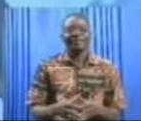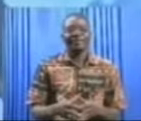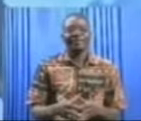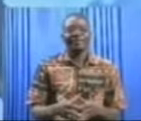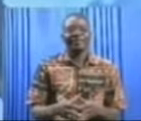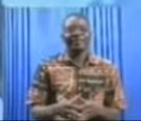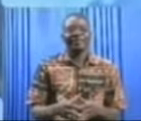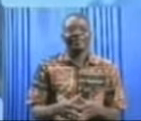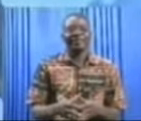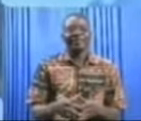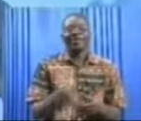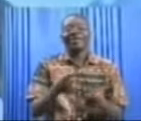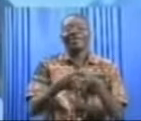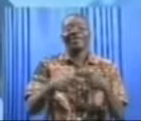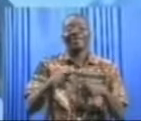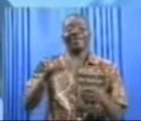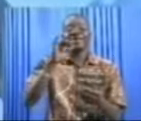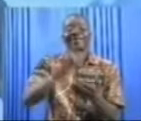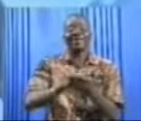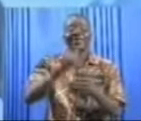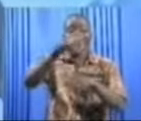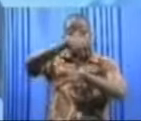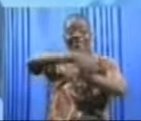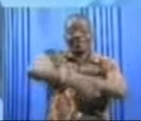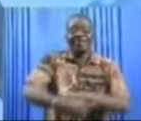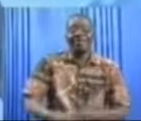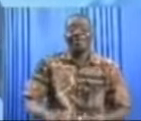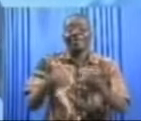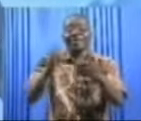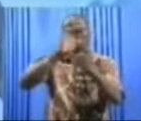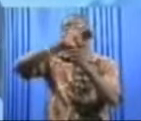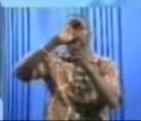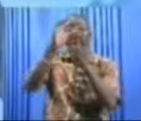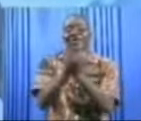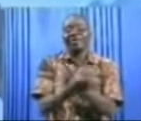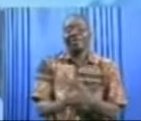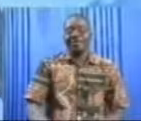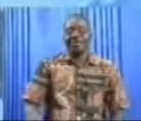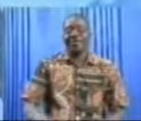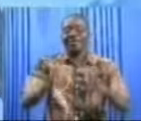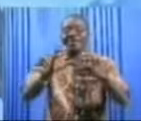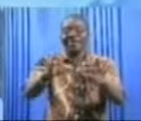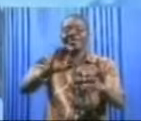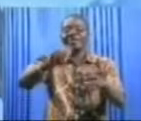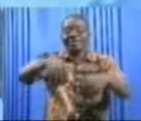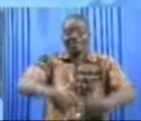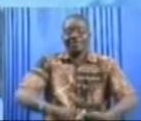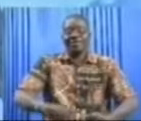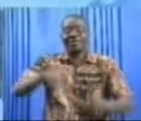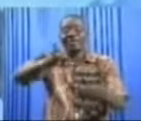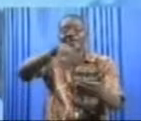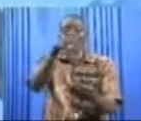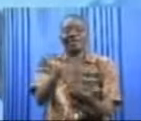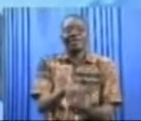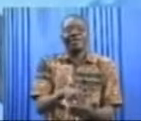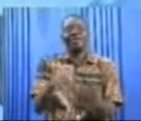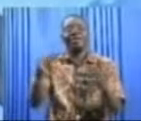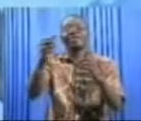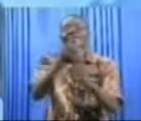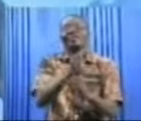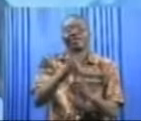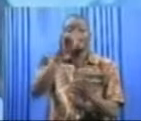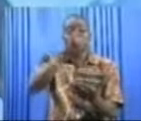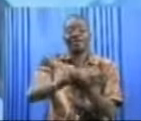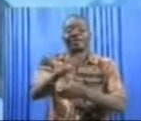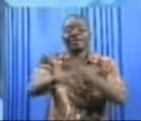On en vient à cette nuit dédiée à la culture et aux récompenses. Les jeunes du centre ont tenu cette année